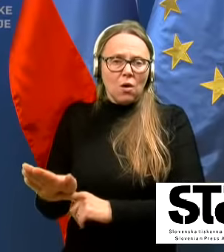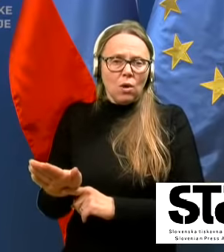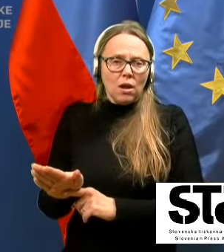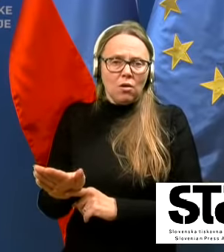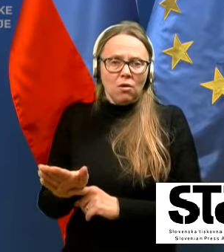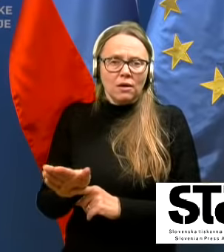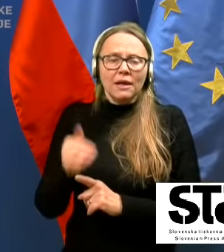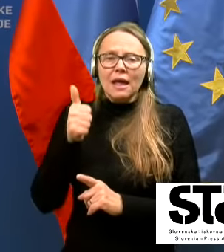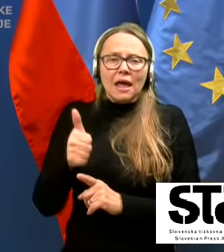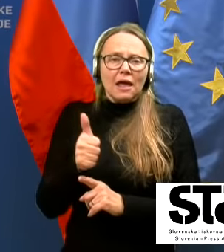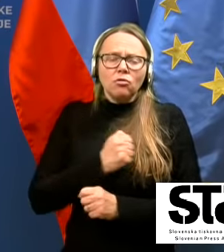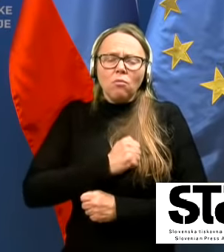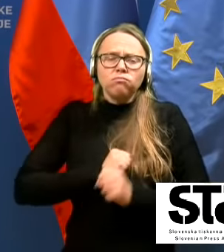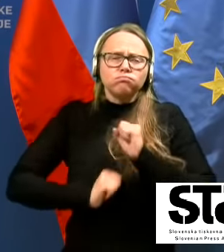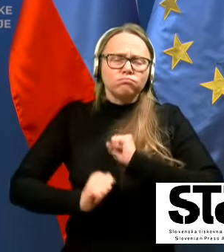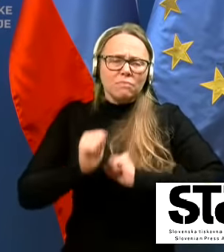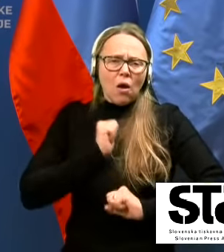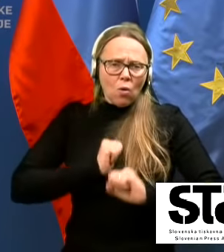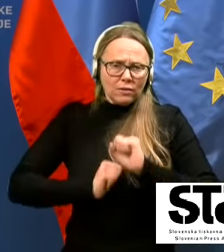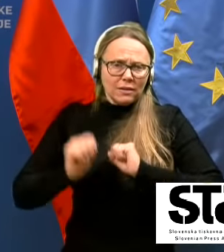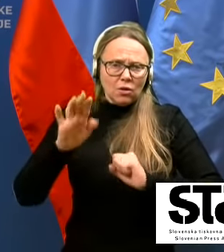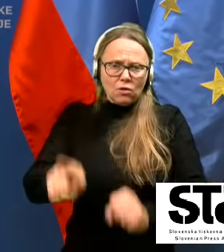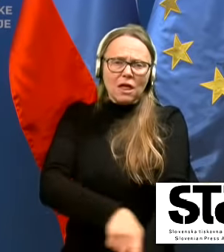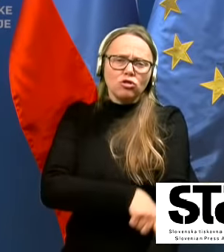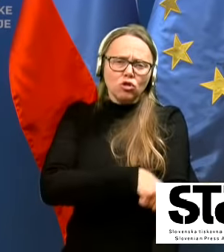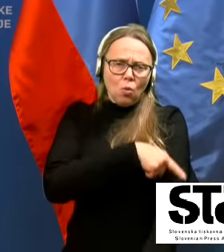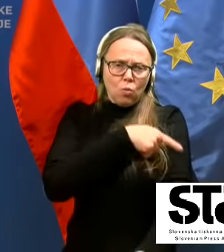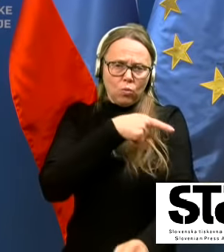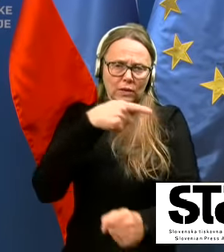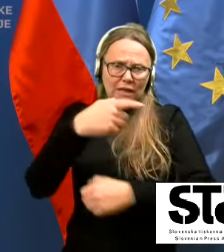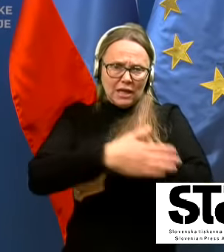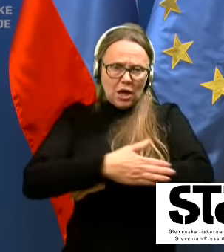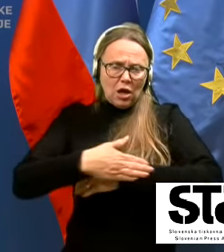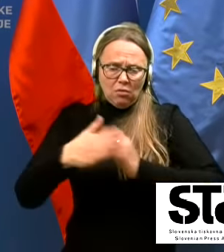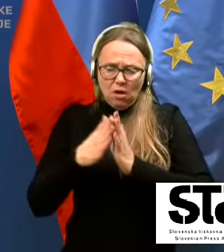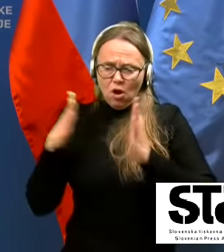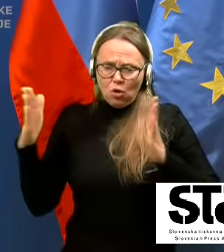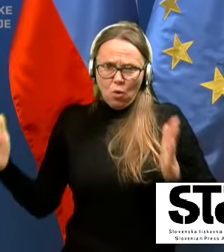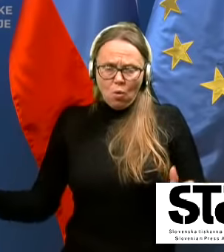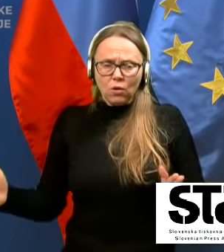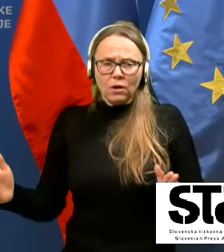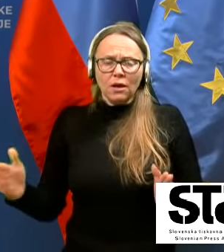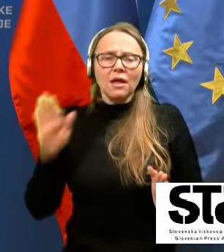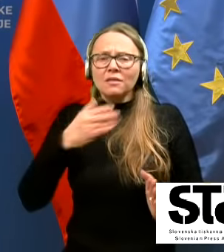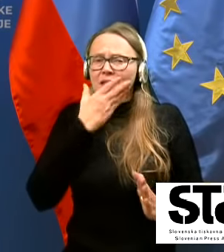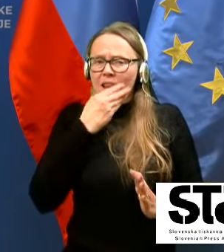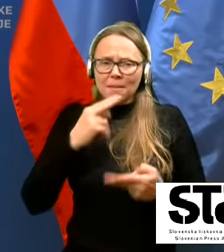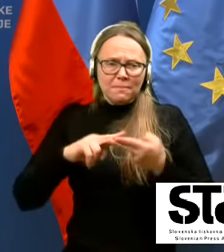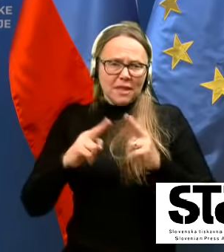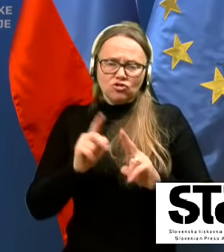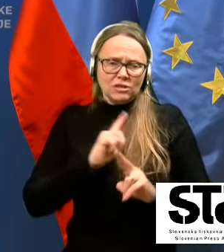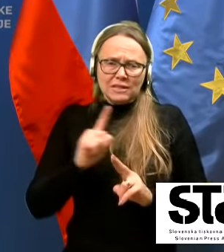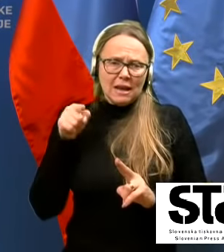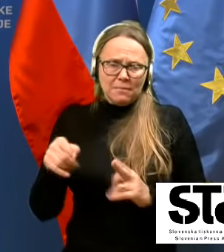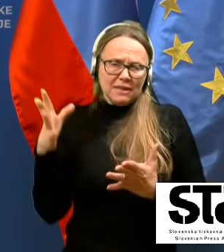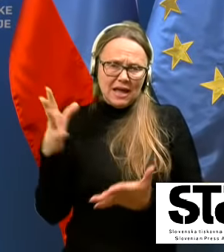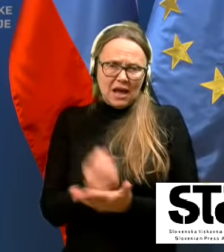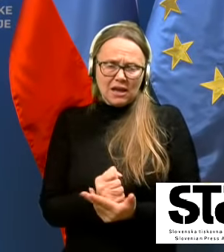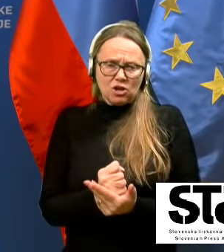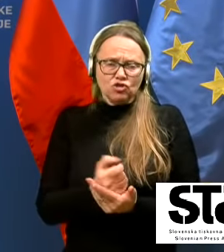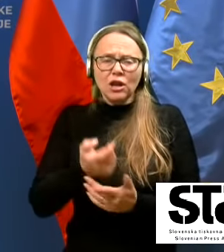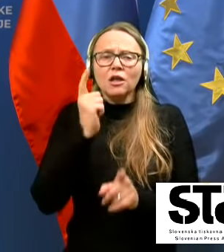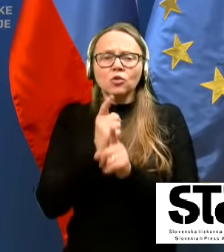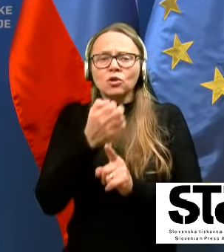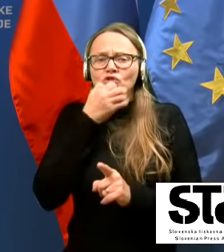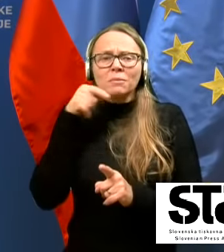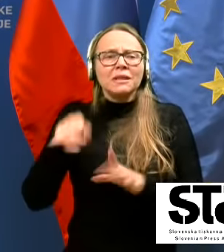agonijo na dolgi rok, ki se na lep način, seveda, ne bi mogli znebiti, tudi če bi te ukrepe,